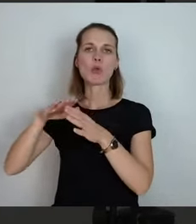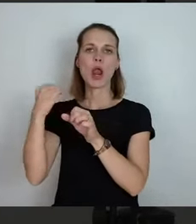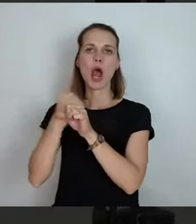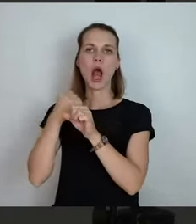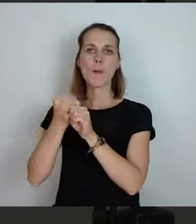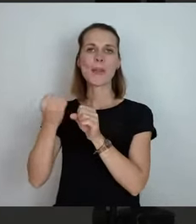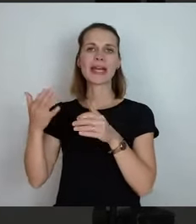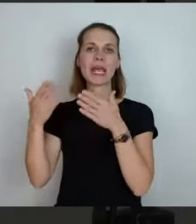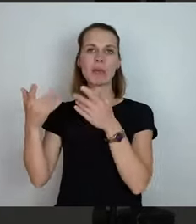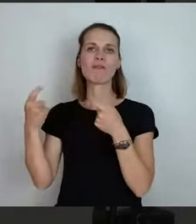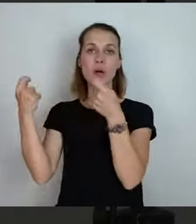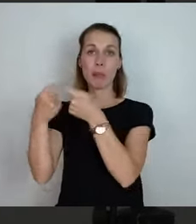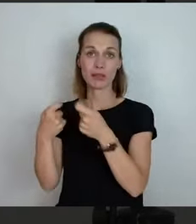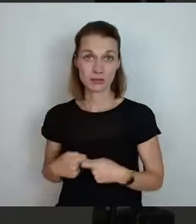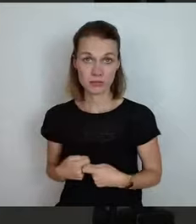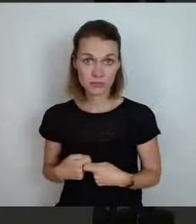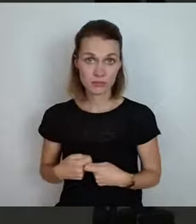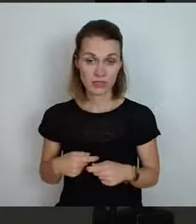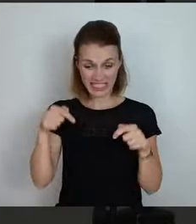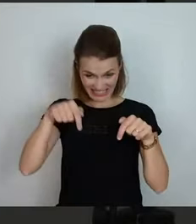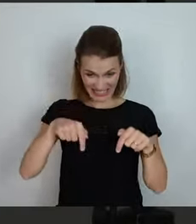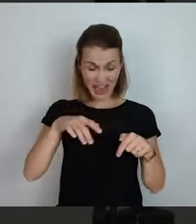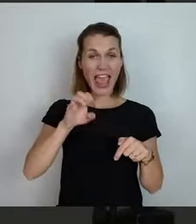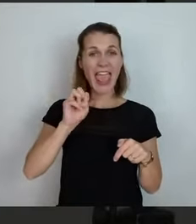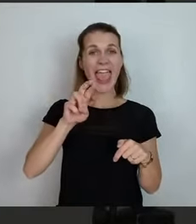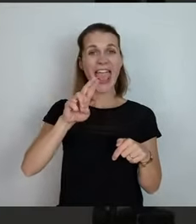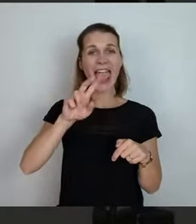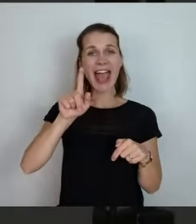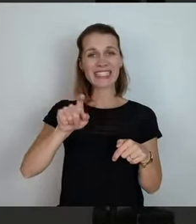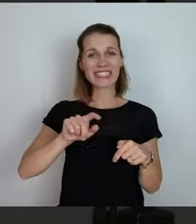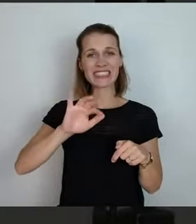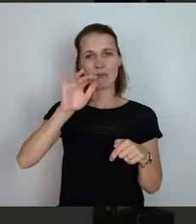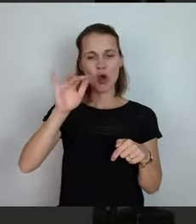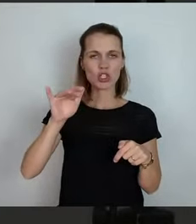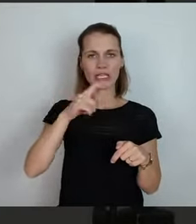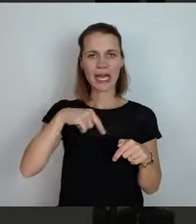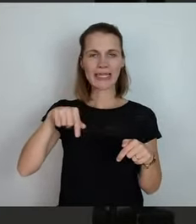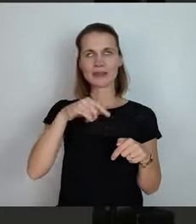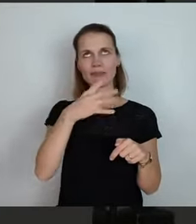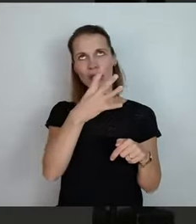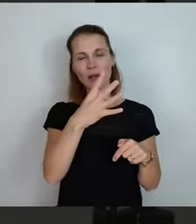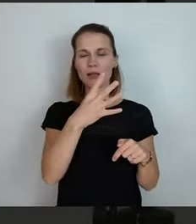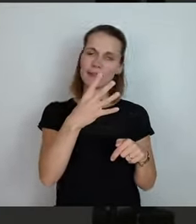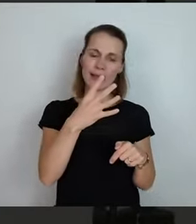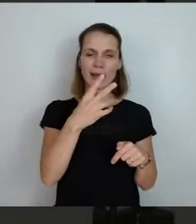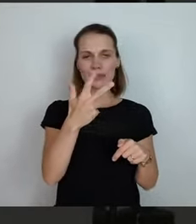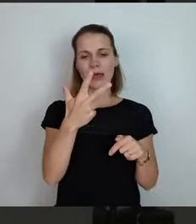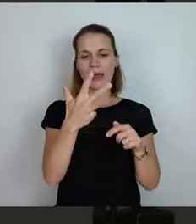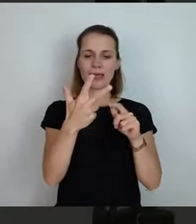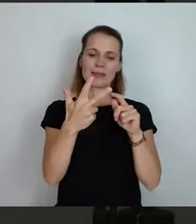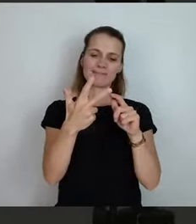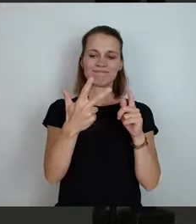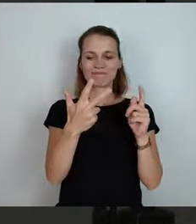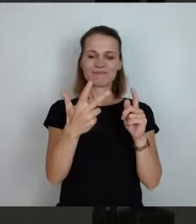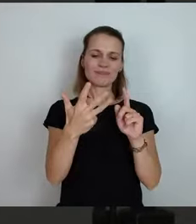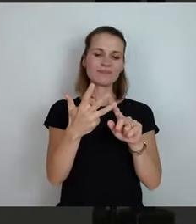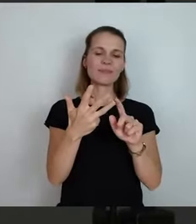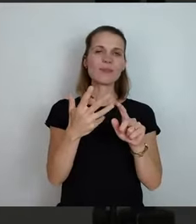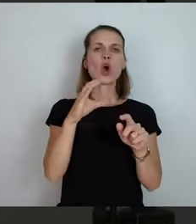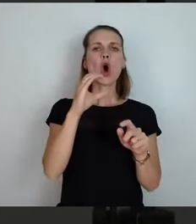Von unseren vier Krankenhäusern, eigentlich sind es ja nur drei, weil Olbernhausen eine Außenstelle von Schobau,